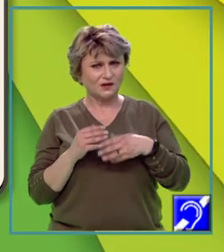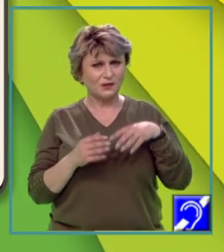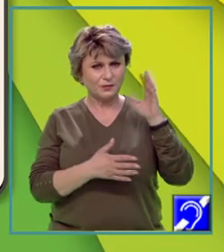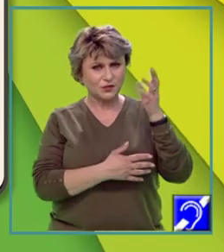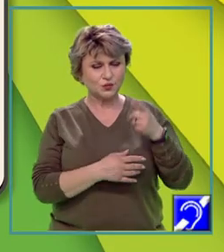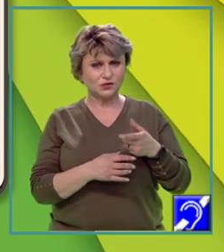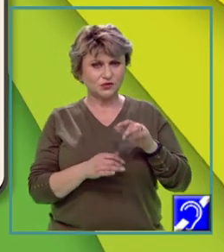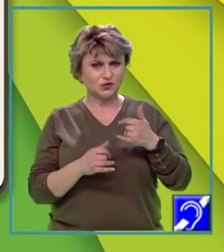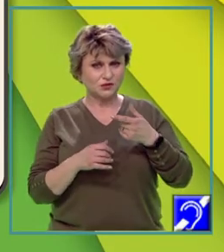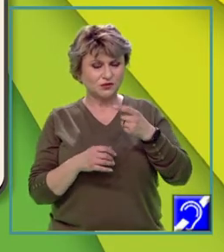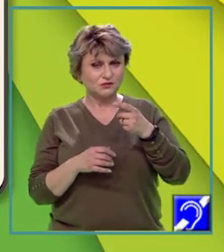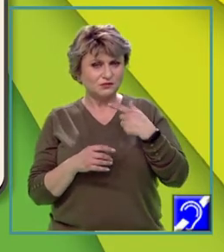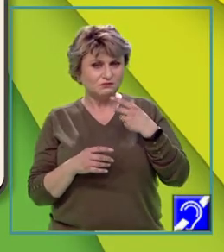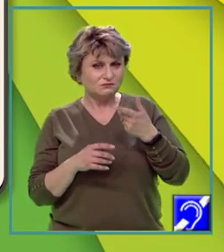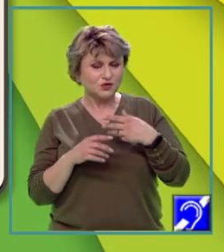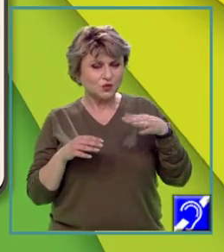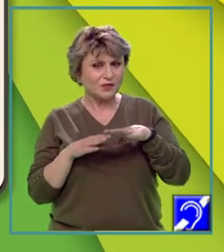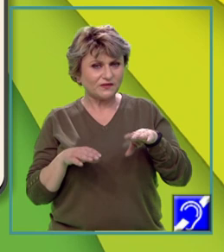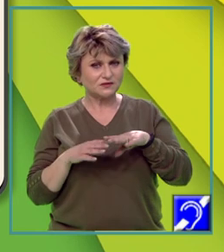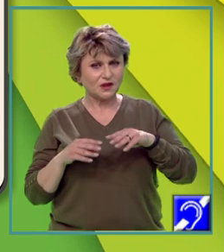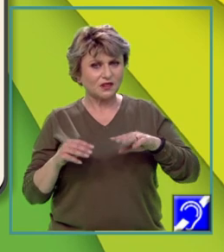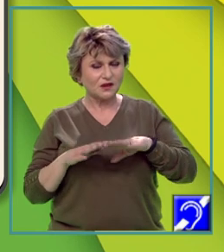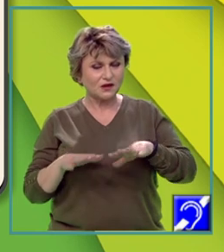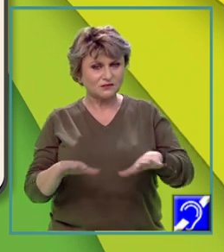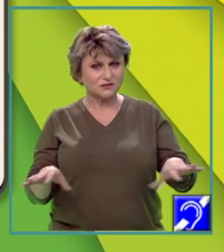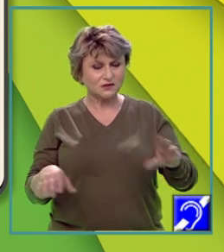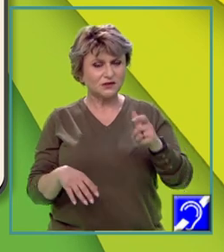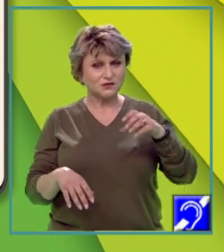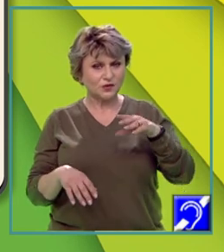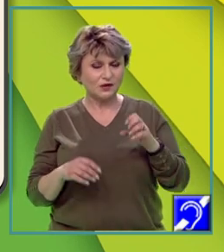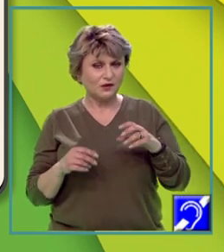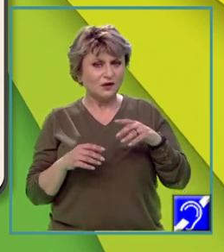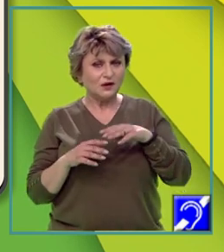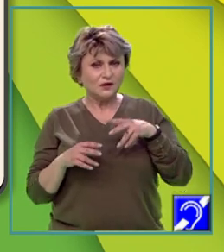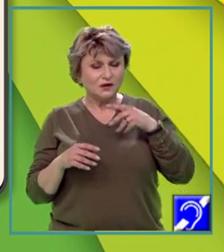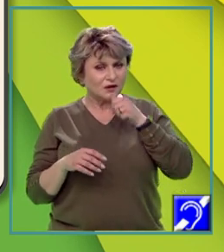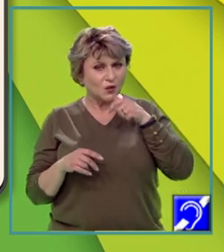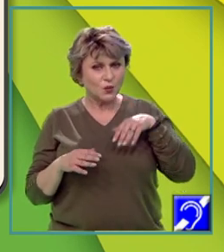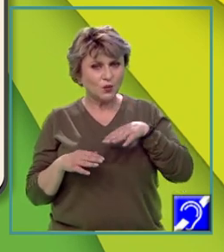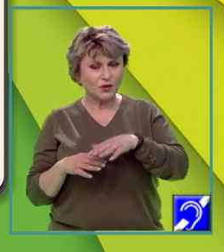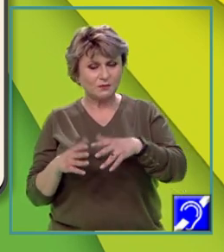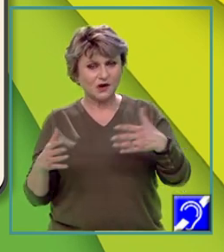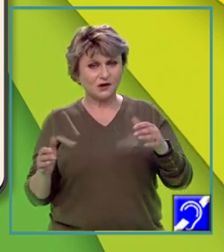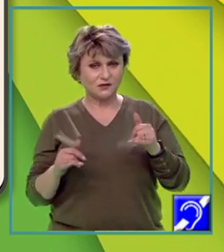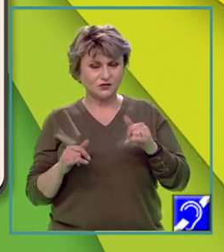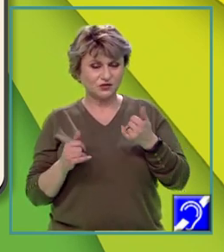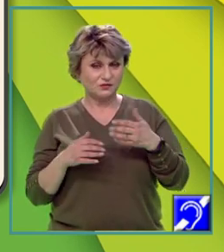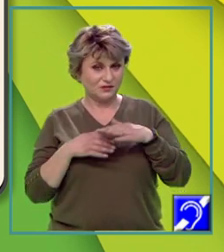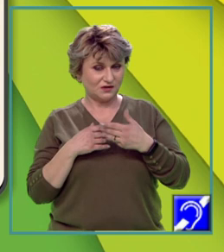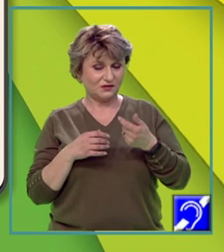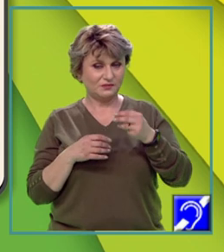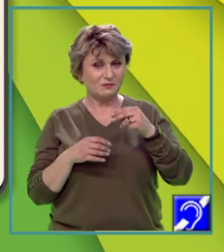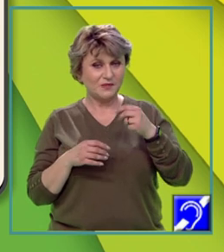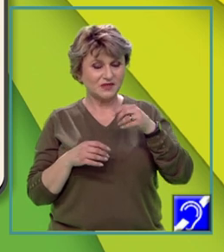deselenirea stepei, desecarea unor suprafețe întinse, din lungile râurilor mari sau ale fluviului Dunărea. Pe lângă peisajele